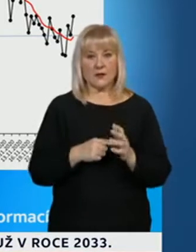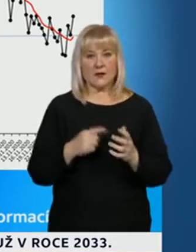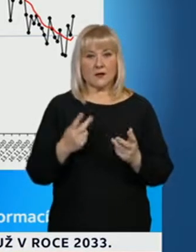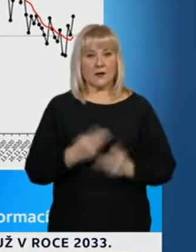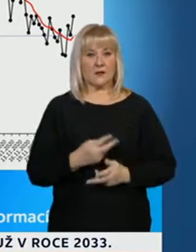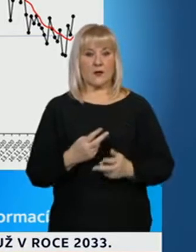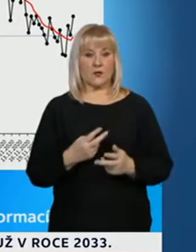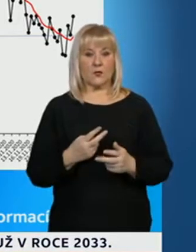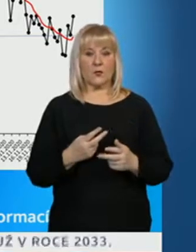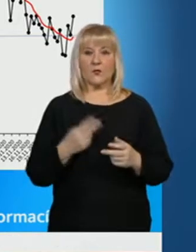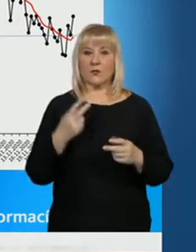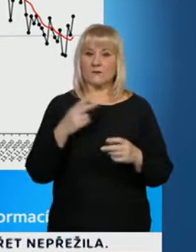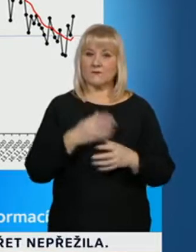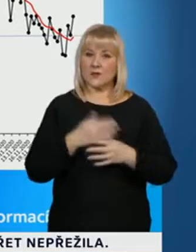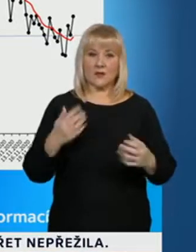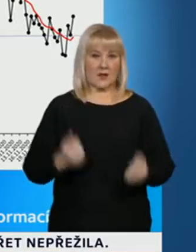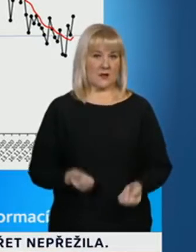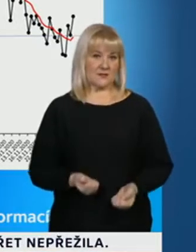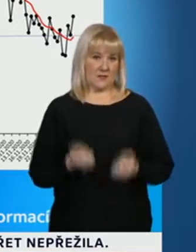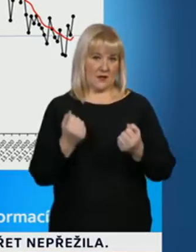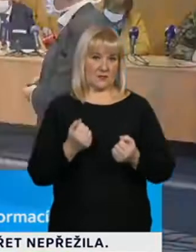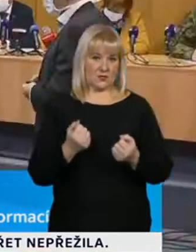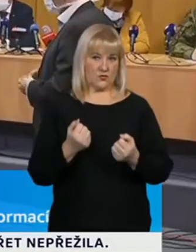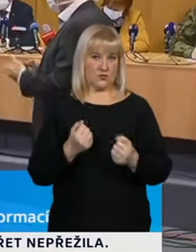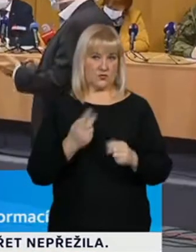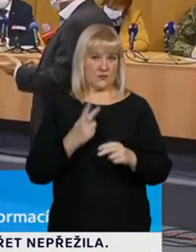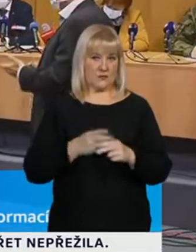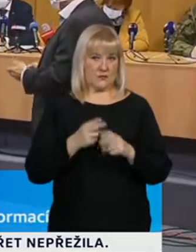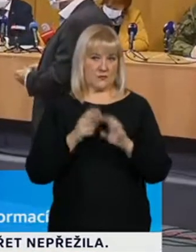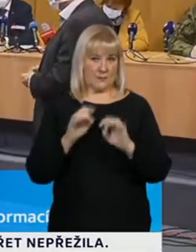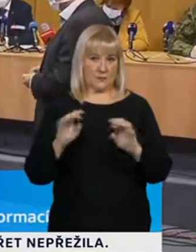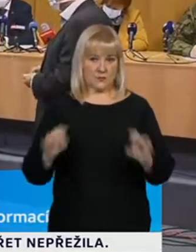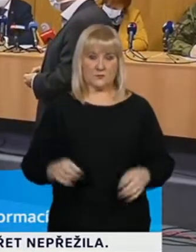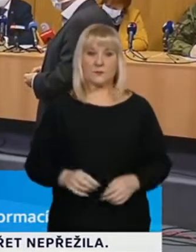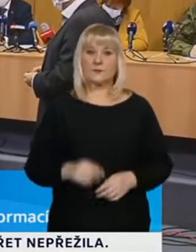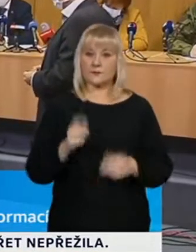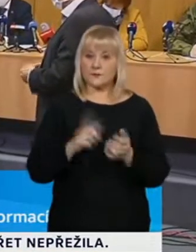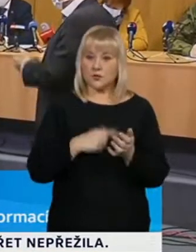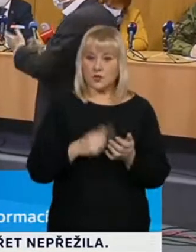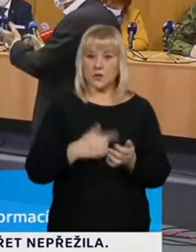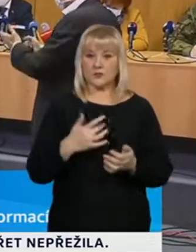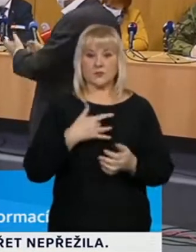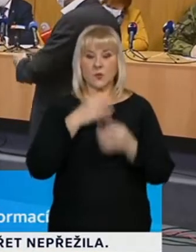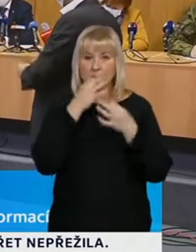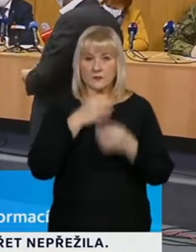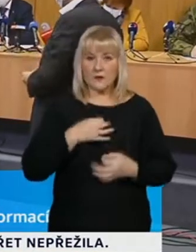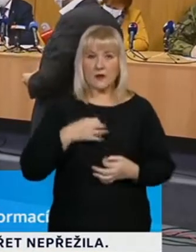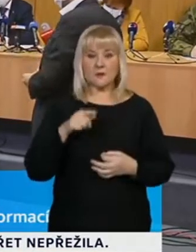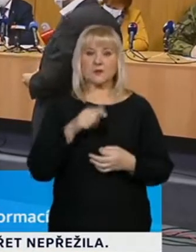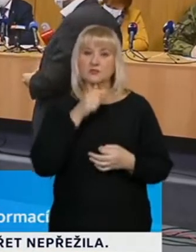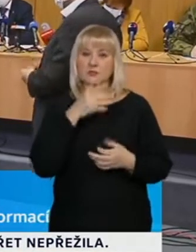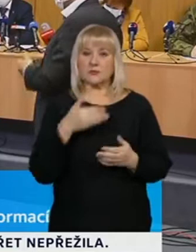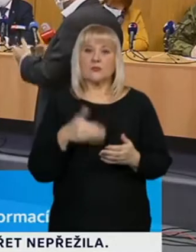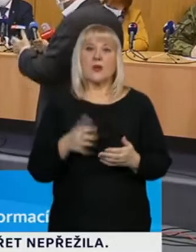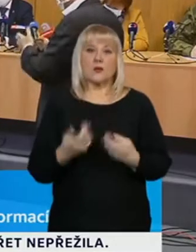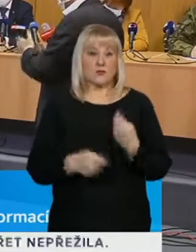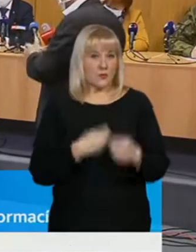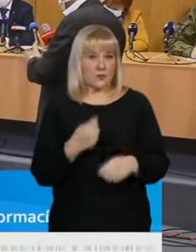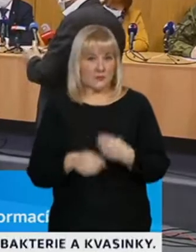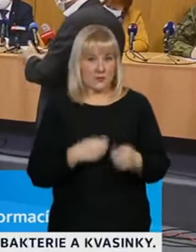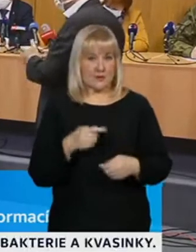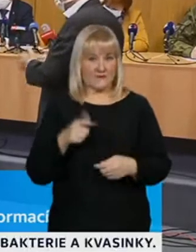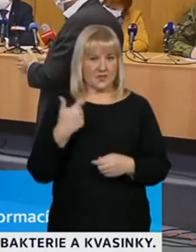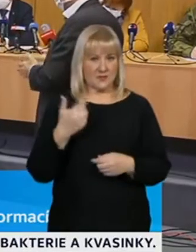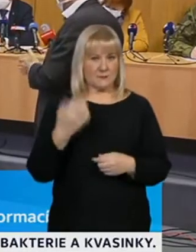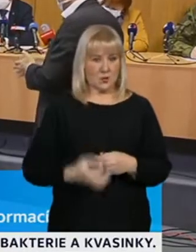relativně velké zátěže v té populaci. A dostávám často otázky, co s tím číslem budeme dál dělat a jak to číslo